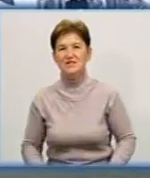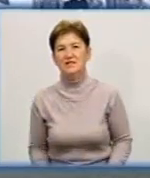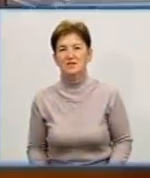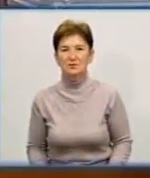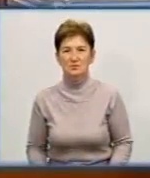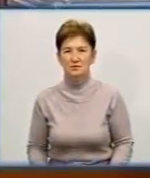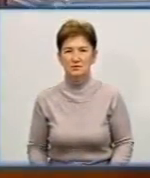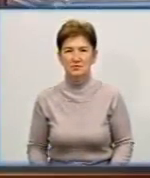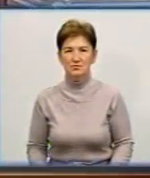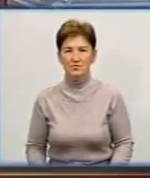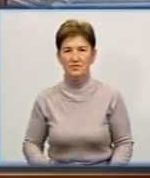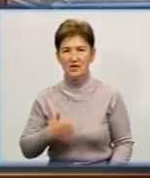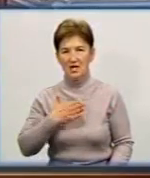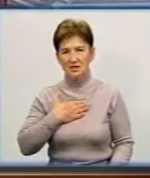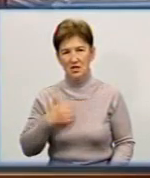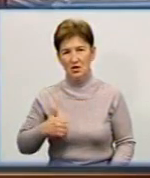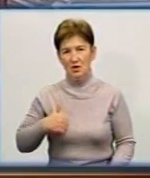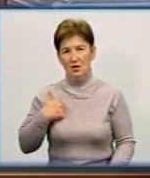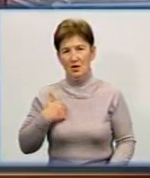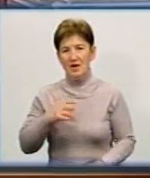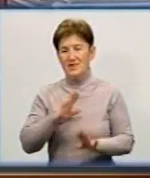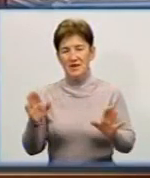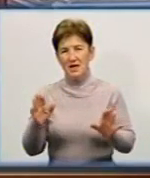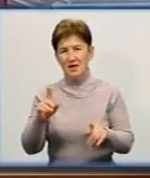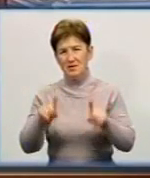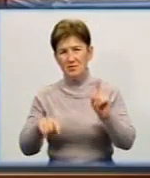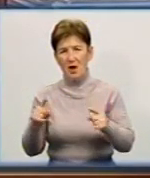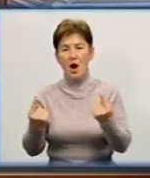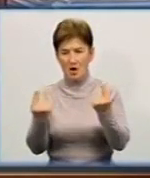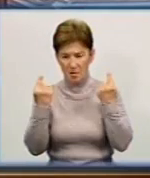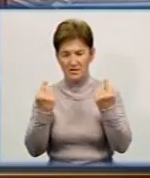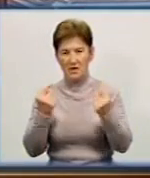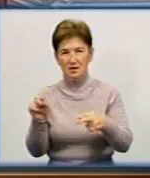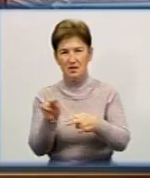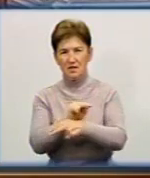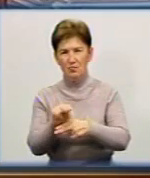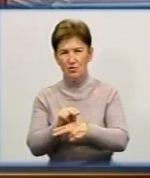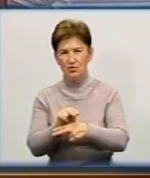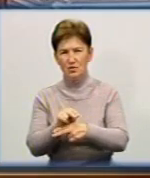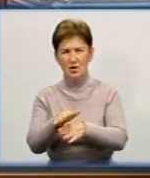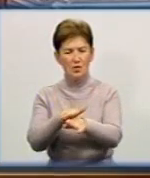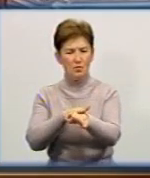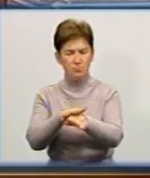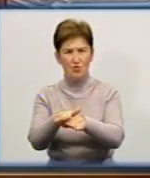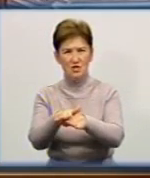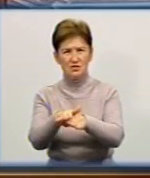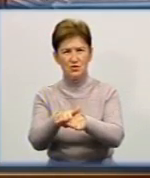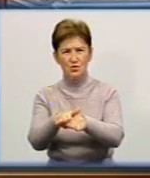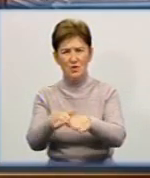У нас приоритет стоїть не ямочному ремонту, а приоритет капітальному ремонту. Тобто повністю бордюри,